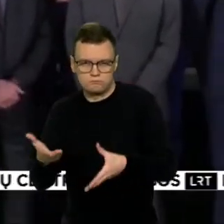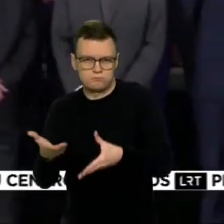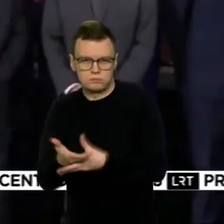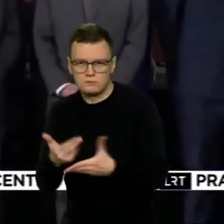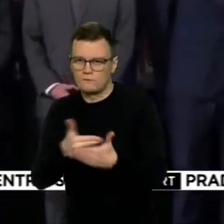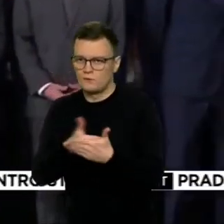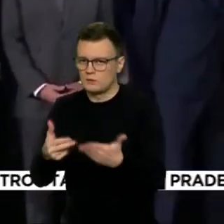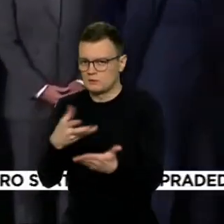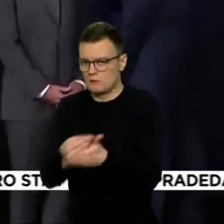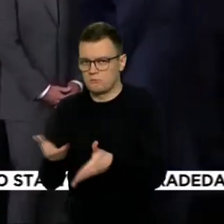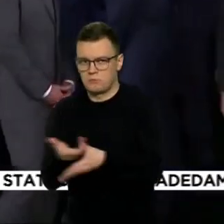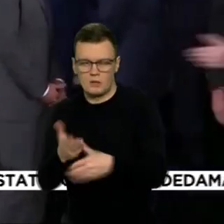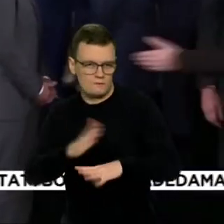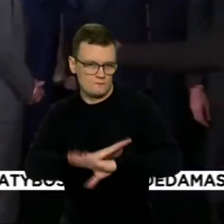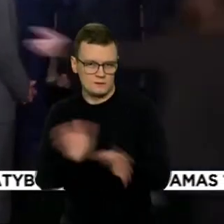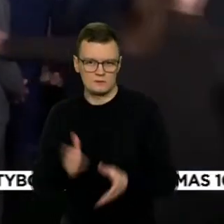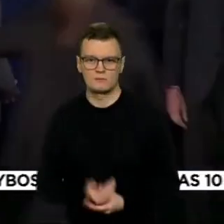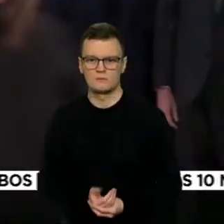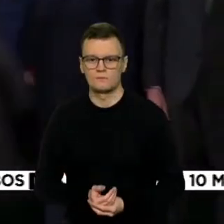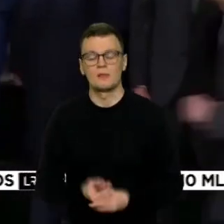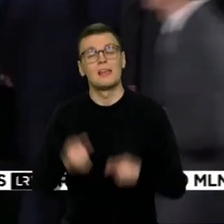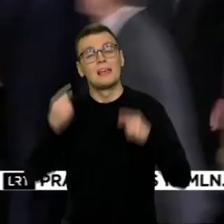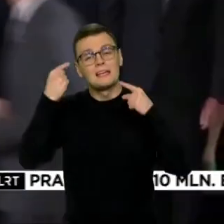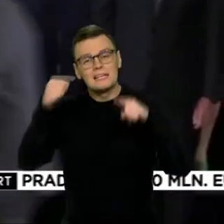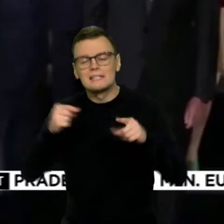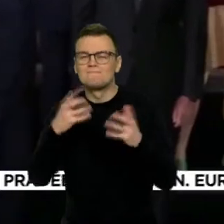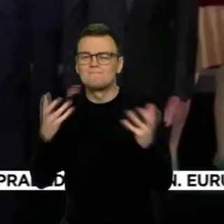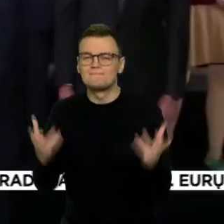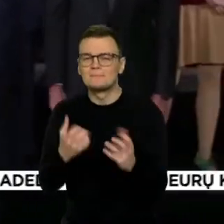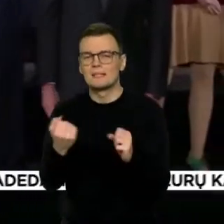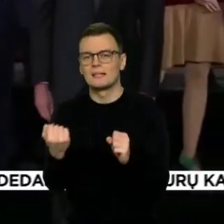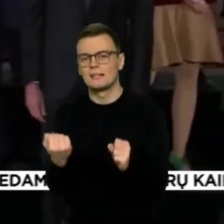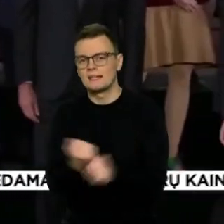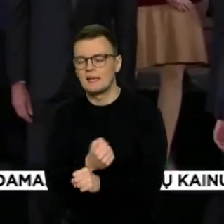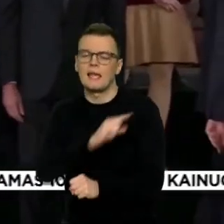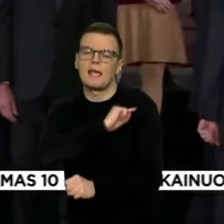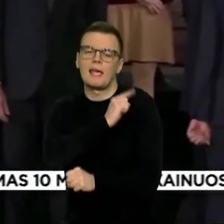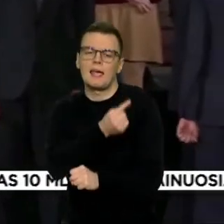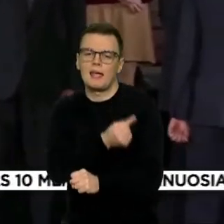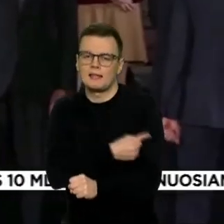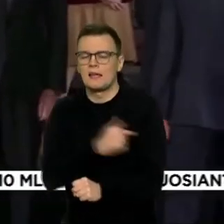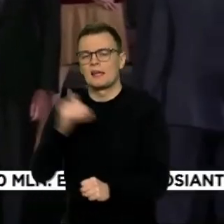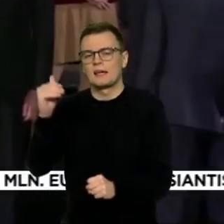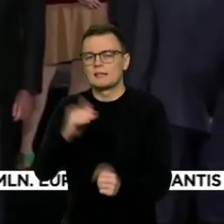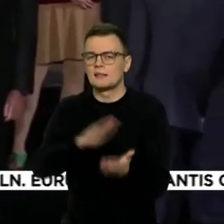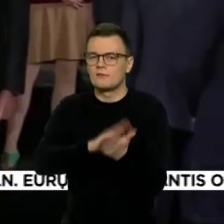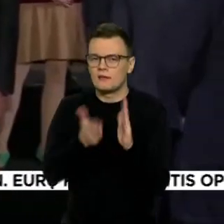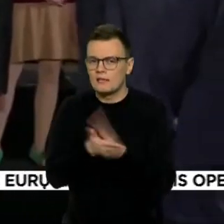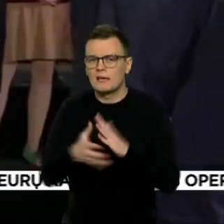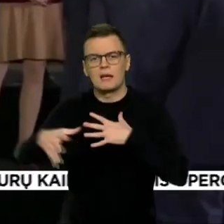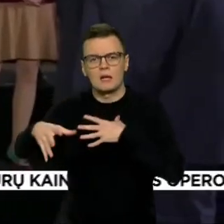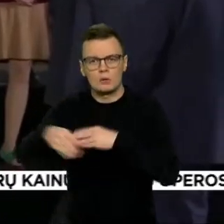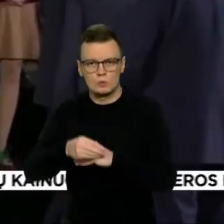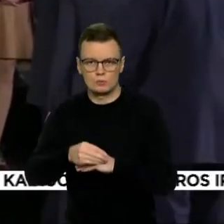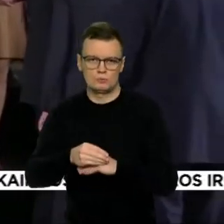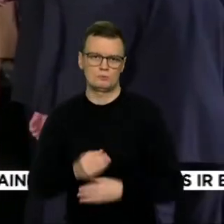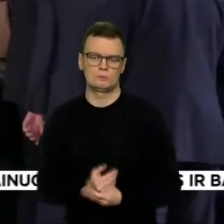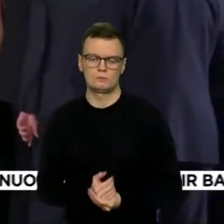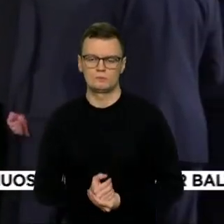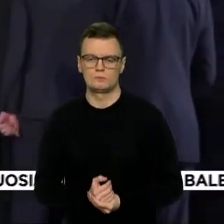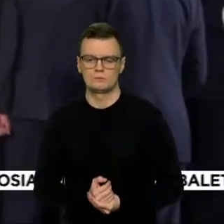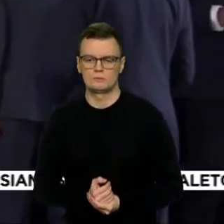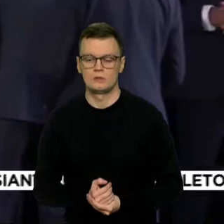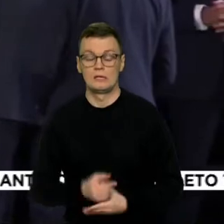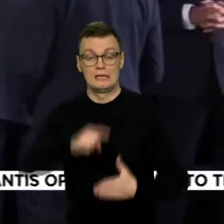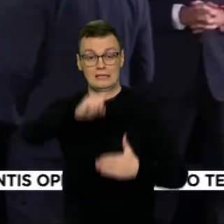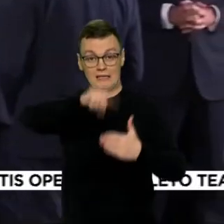kiti Berlyna ragina su energijos krize tvarkytis solidariai ir ieškoti sprendimo ne savo, kartu su Europą. Jų lab, kaip sako kritikai, jis